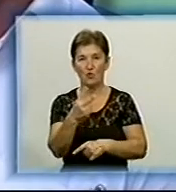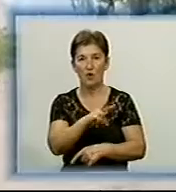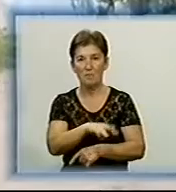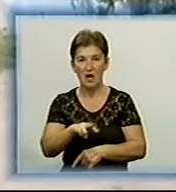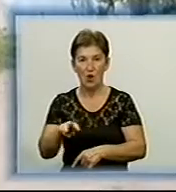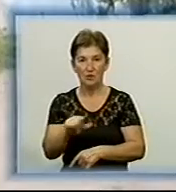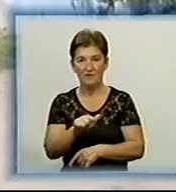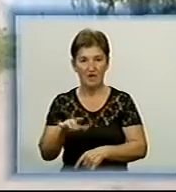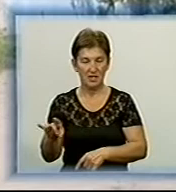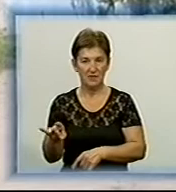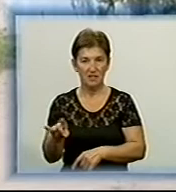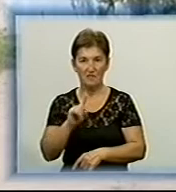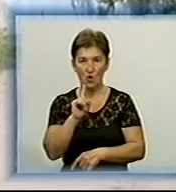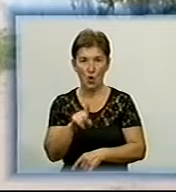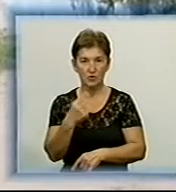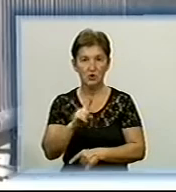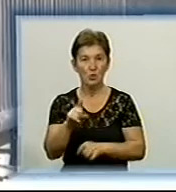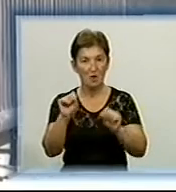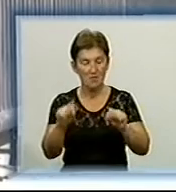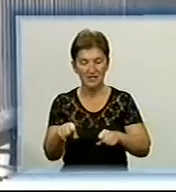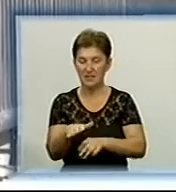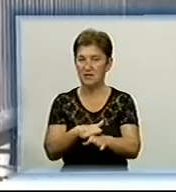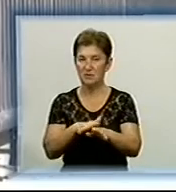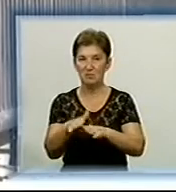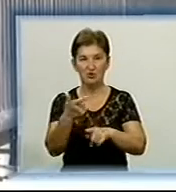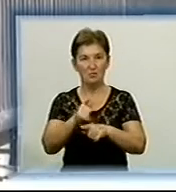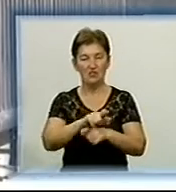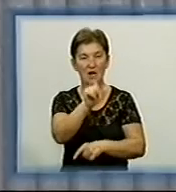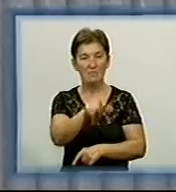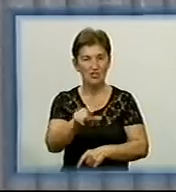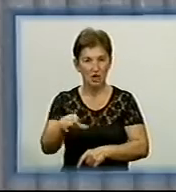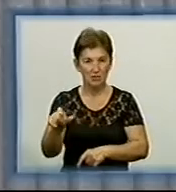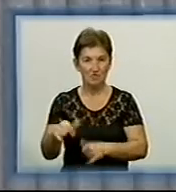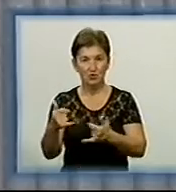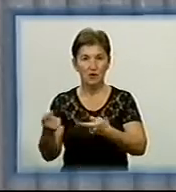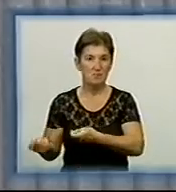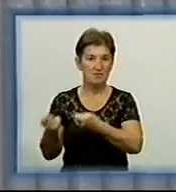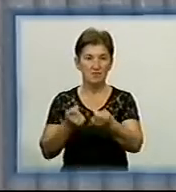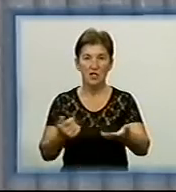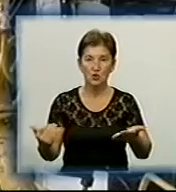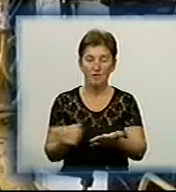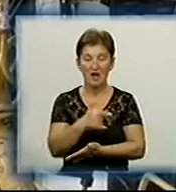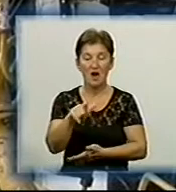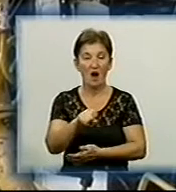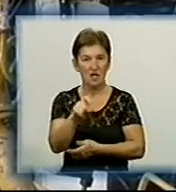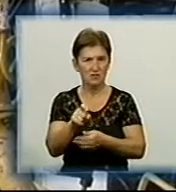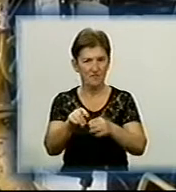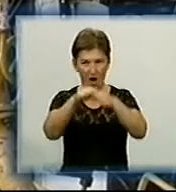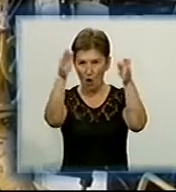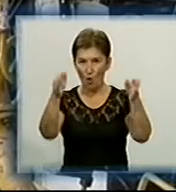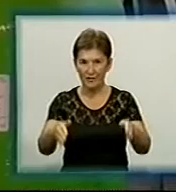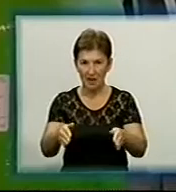Щоб башкірська котельня могла забезпечити теплом більше мешканців, сюди завезли новий газовий котел Спеціалісти запевняють,